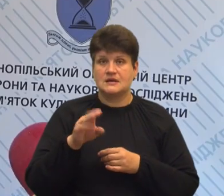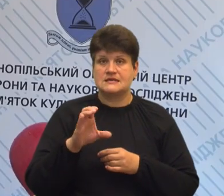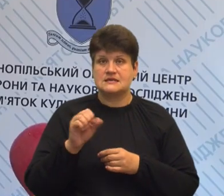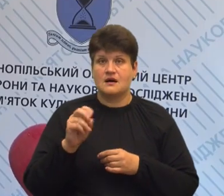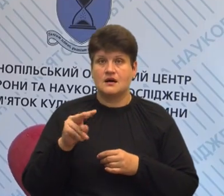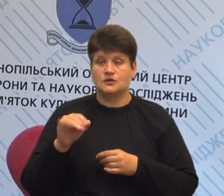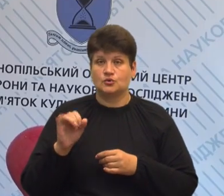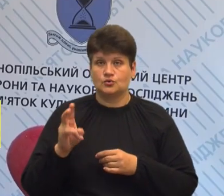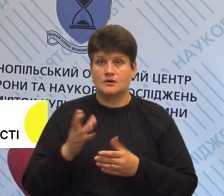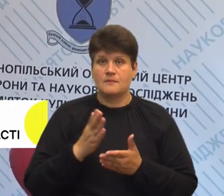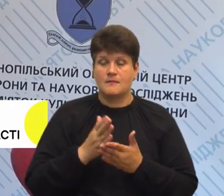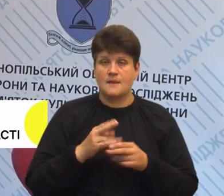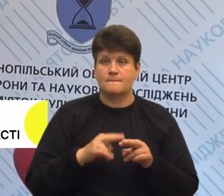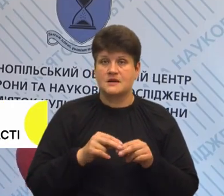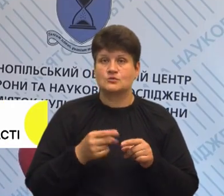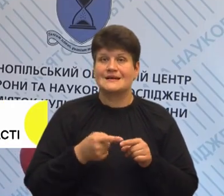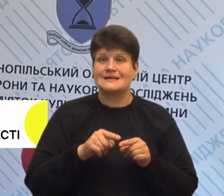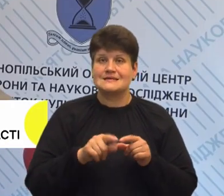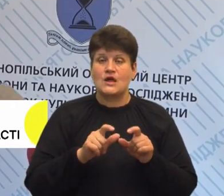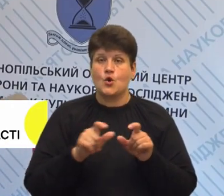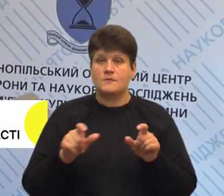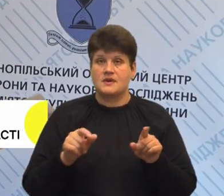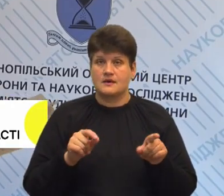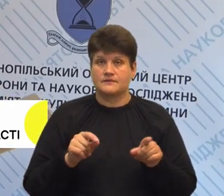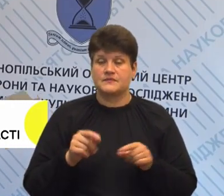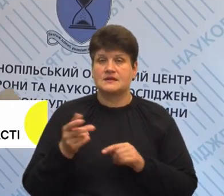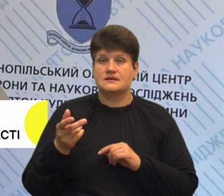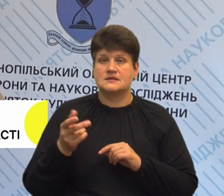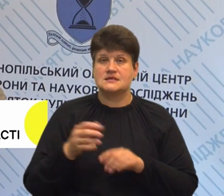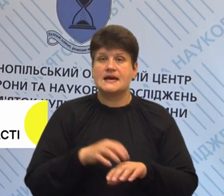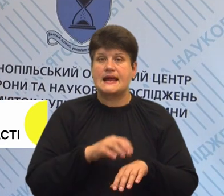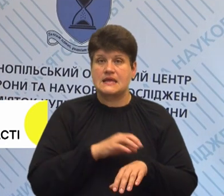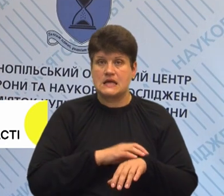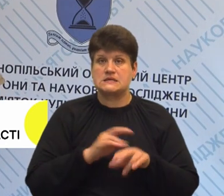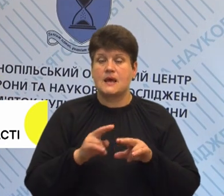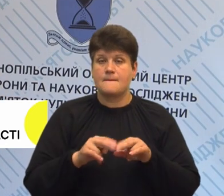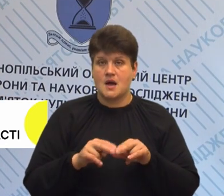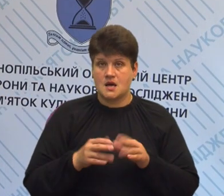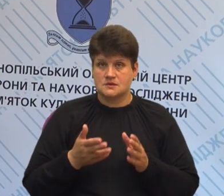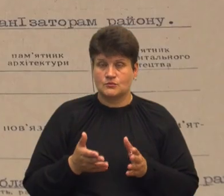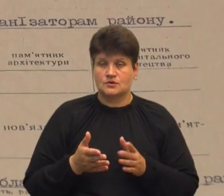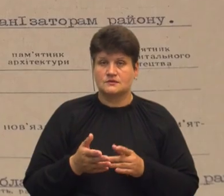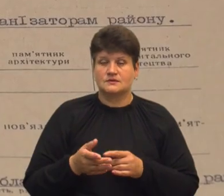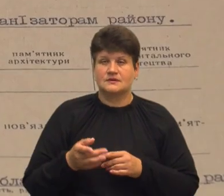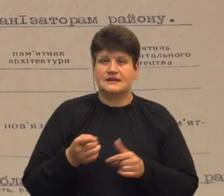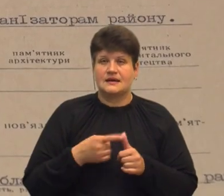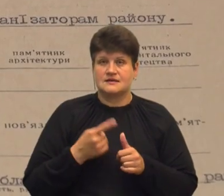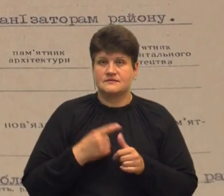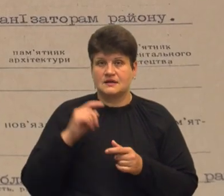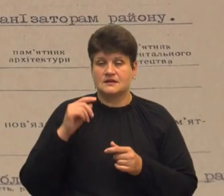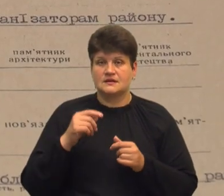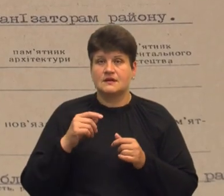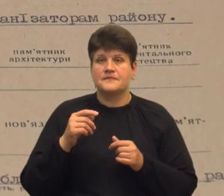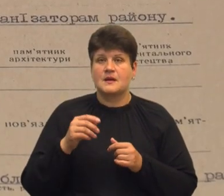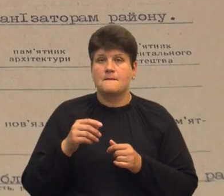Маємо паспорт на цей об'єкт, тогочасний радянський паспорт Первість на нас зазвичала як пам'ятник першим